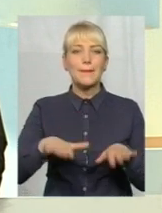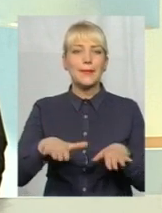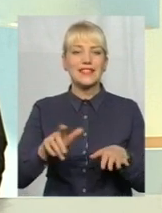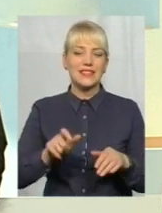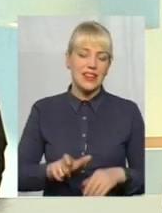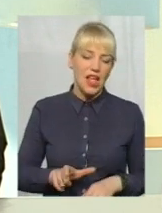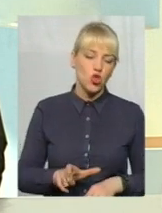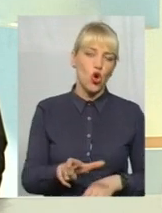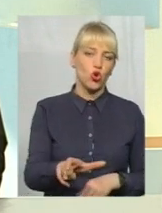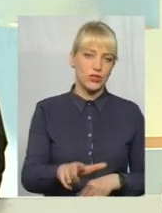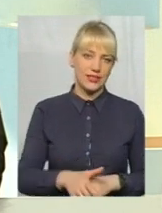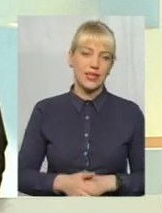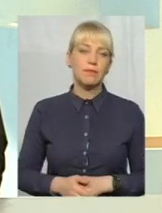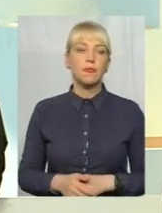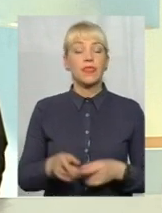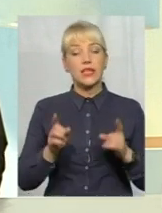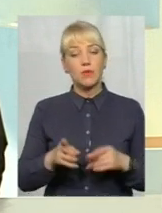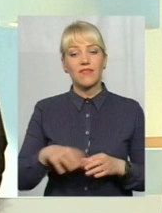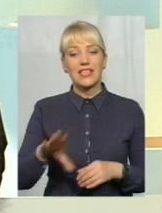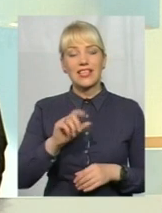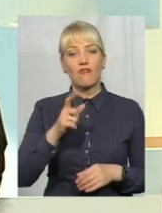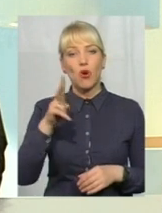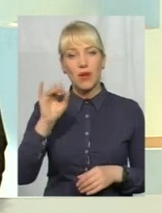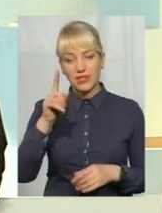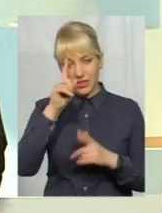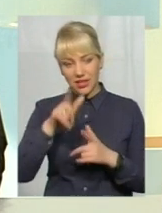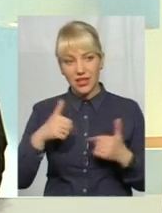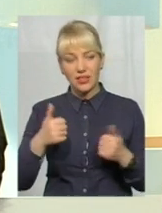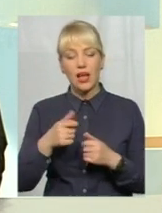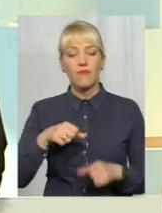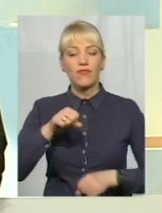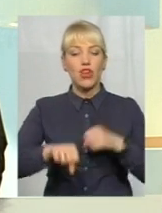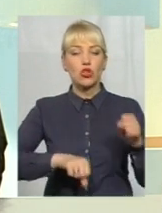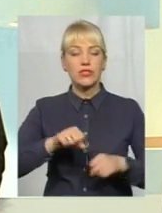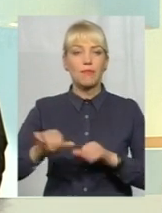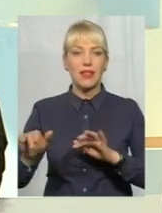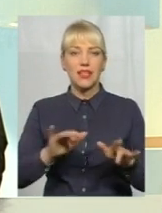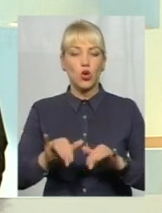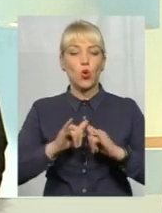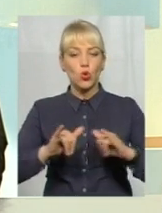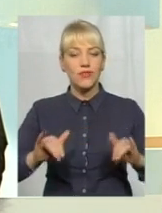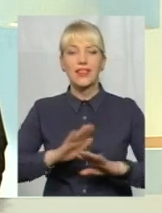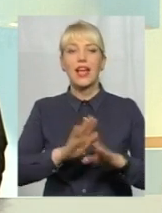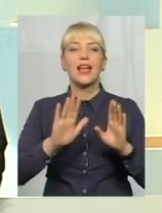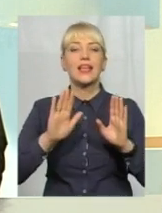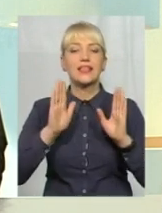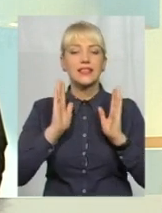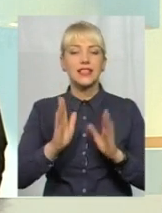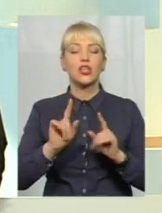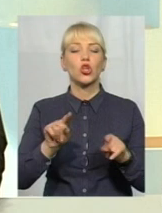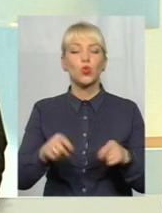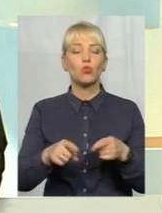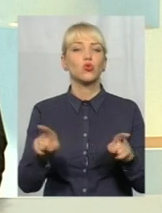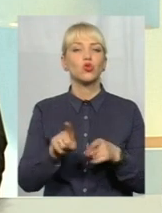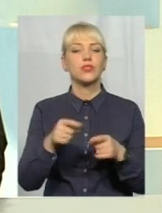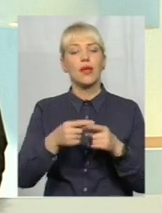Насправді, у всіх європейських країнах велосипедний рух розвивають не тільки тому, що це модно чи це